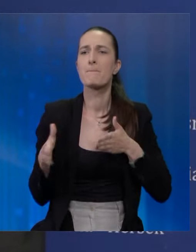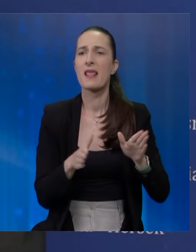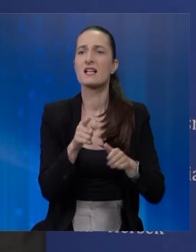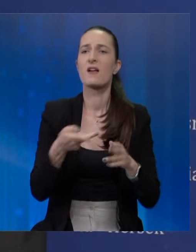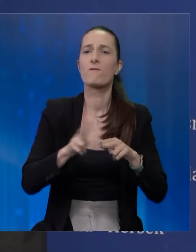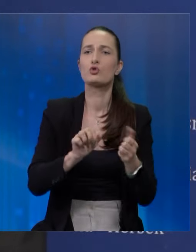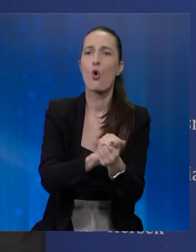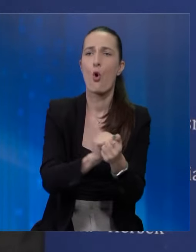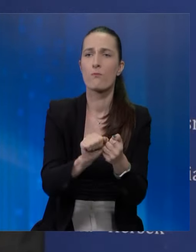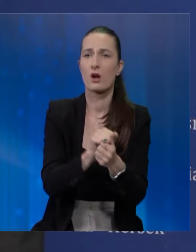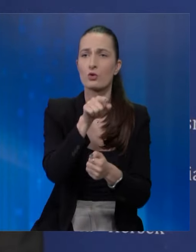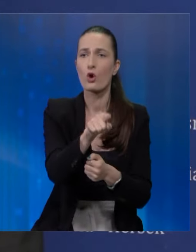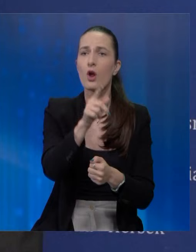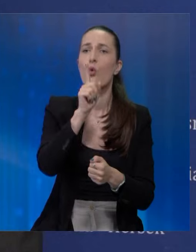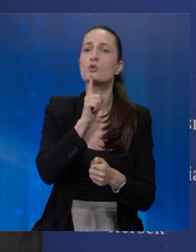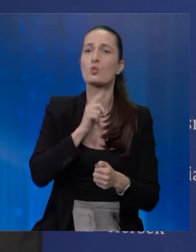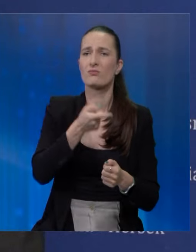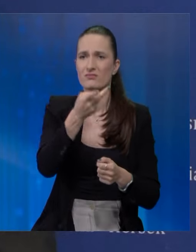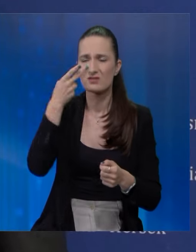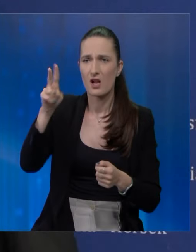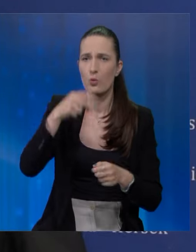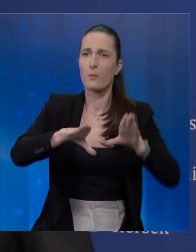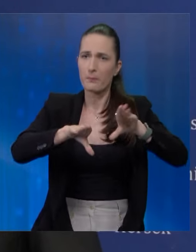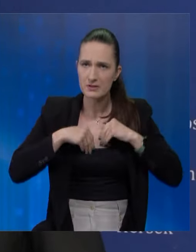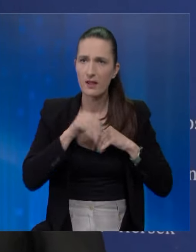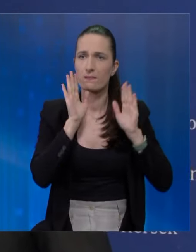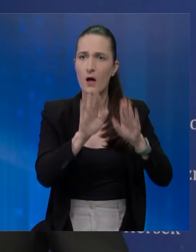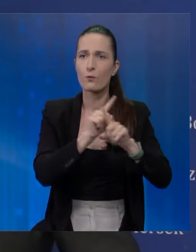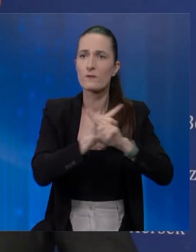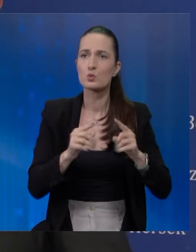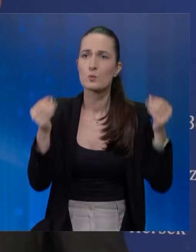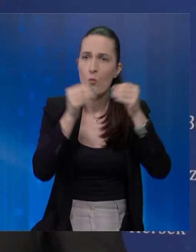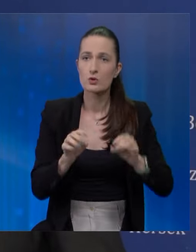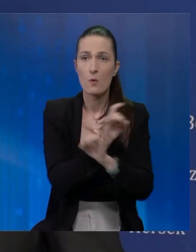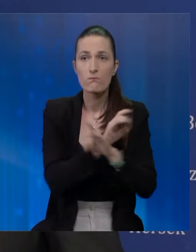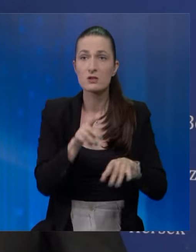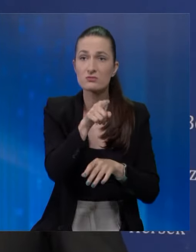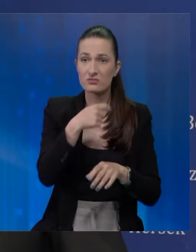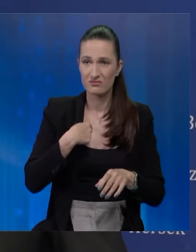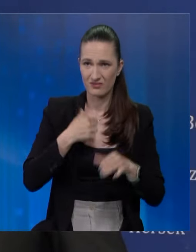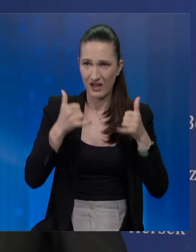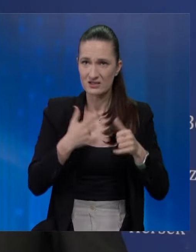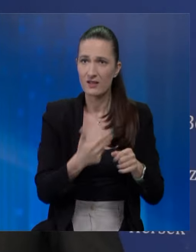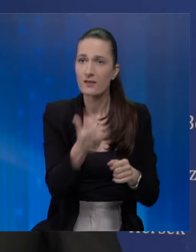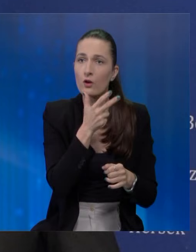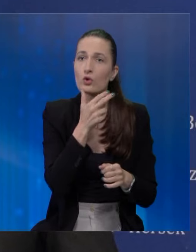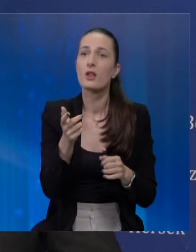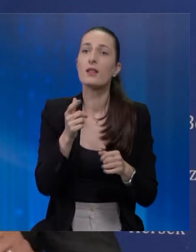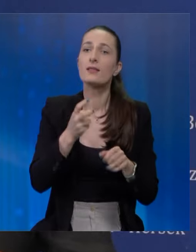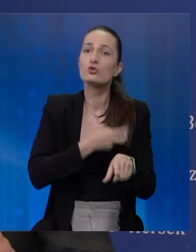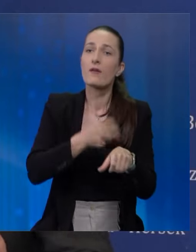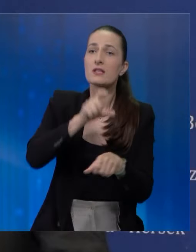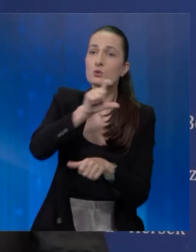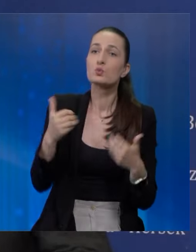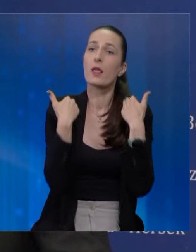oprati one koji su s naše strane pristali na takvu vrstu sporazuma bez da, ono što sam ja danas tražio, jeste državne institucije,